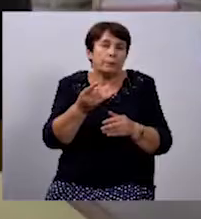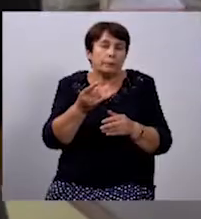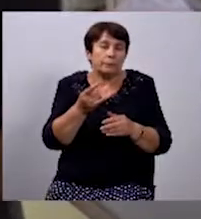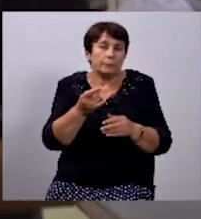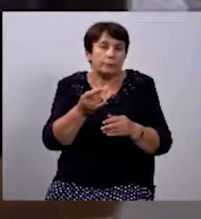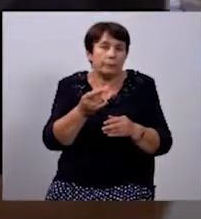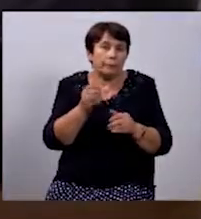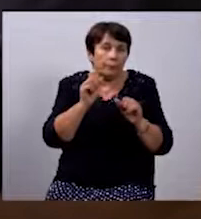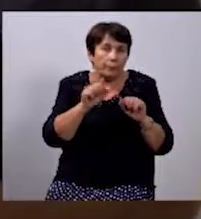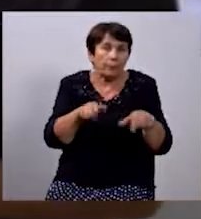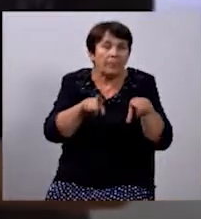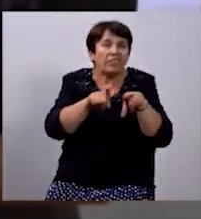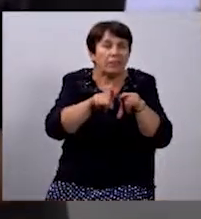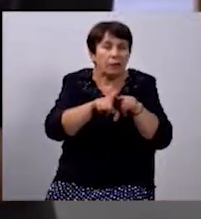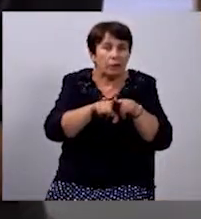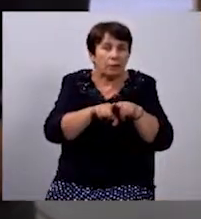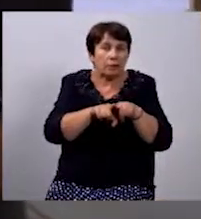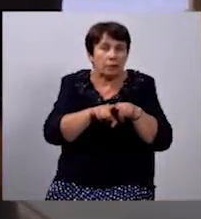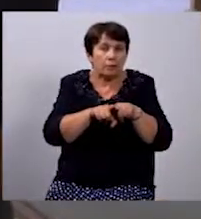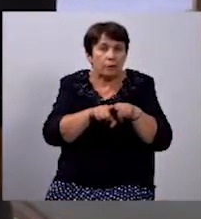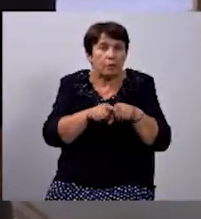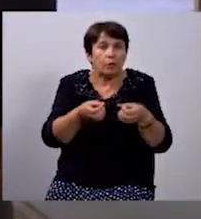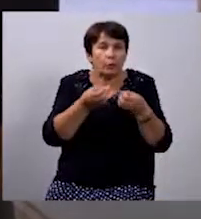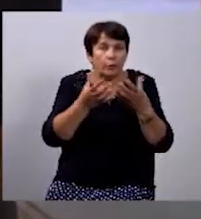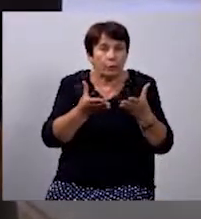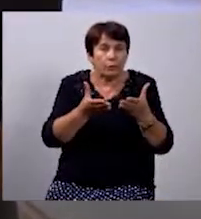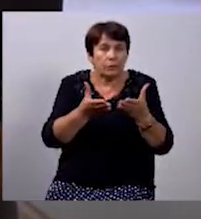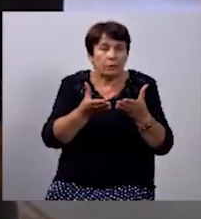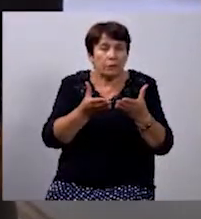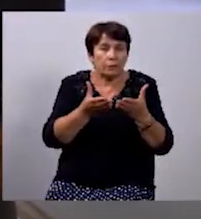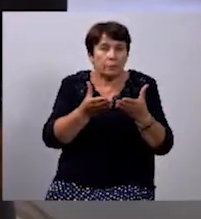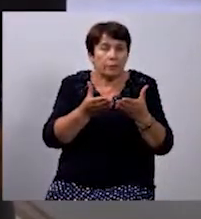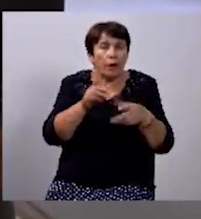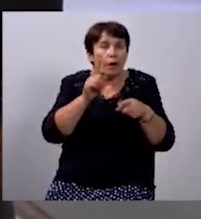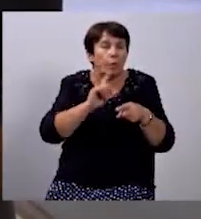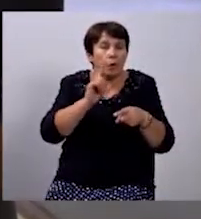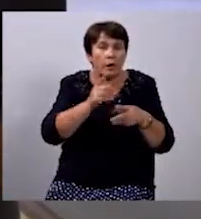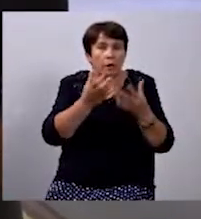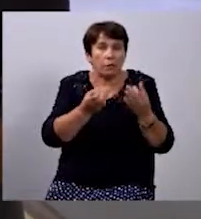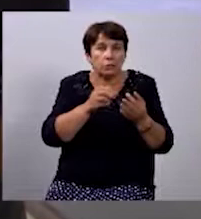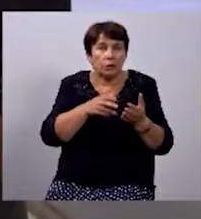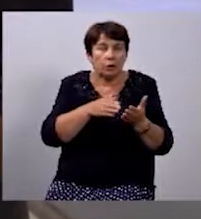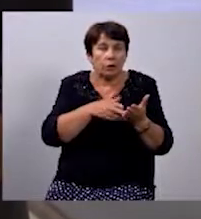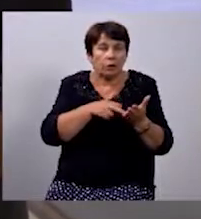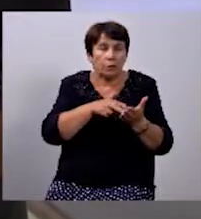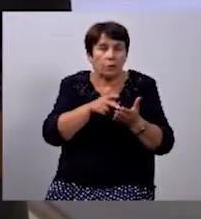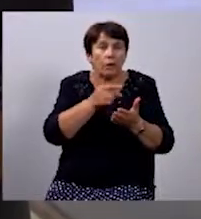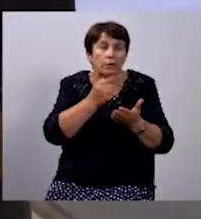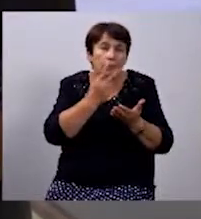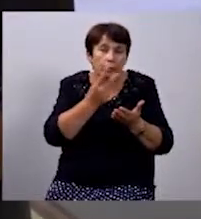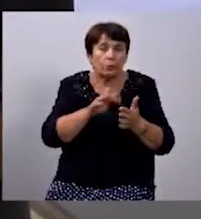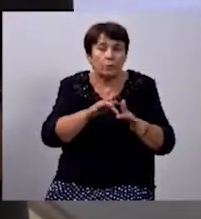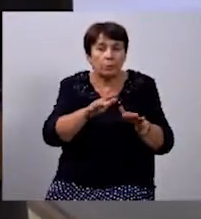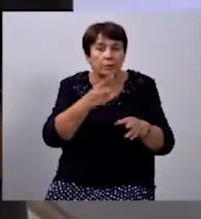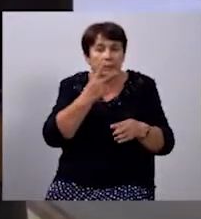таких простеньких є, поки що будемо виходити з них. А там в процесі